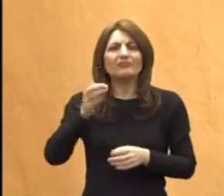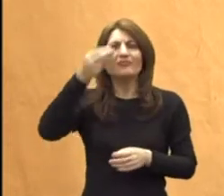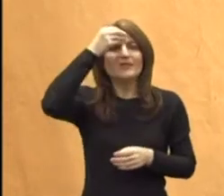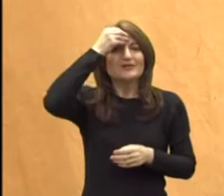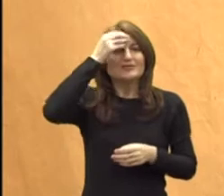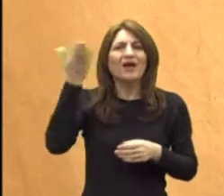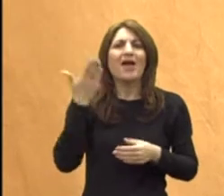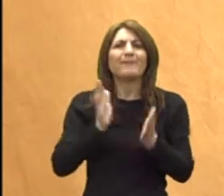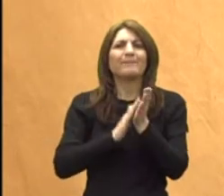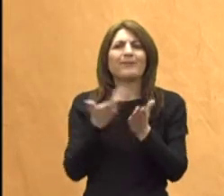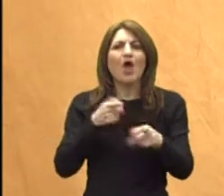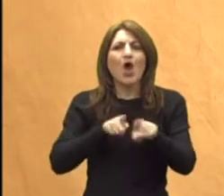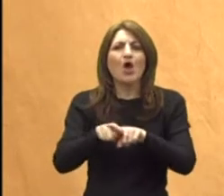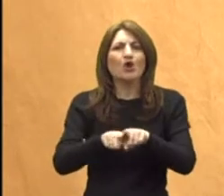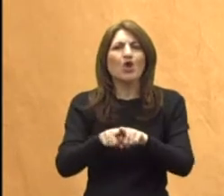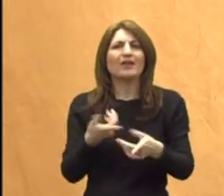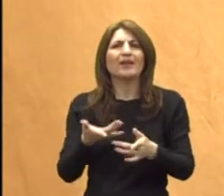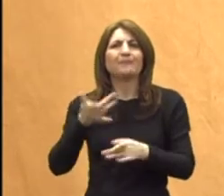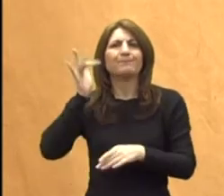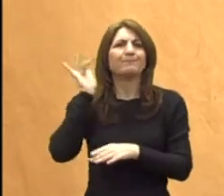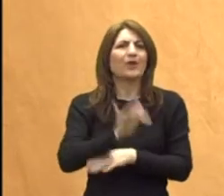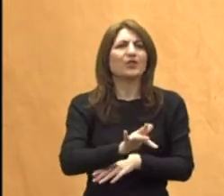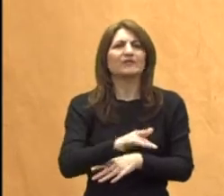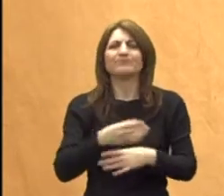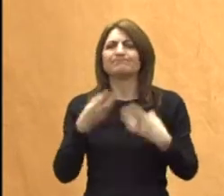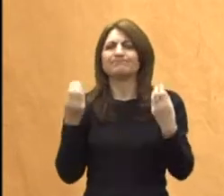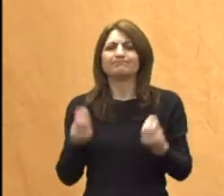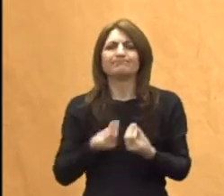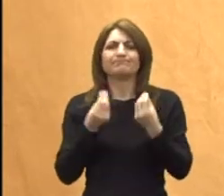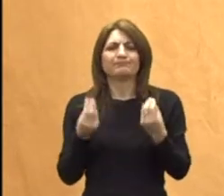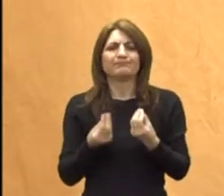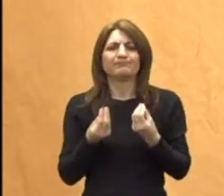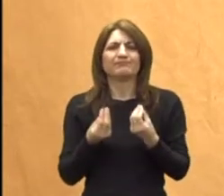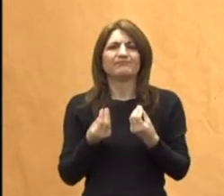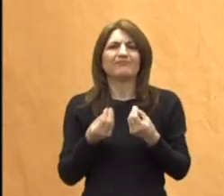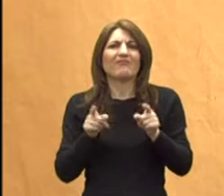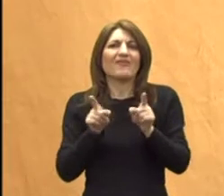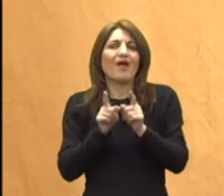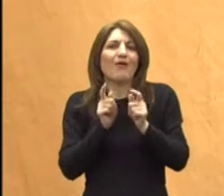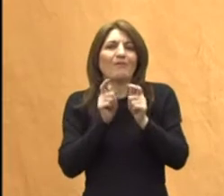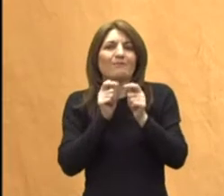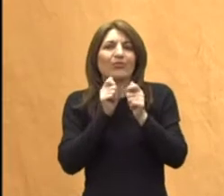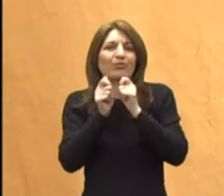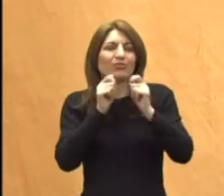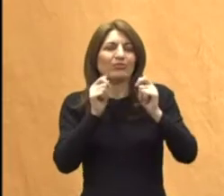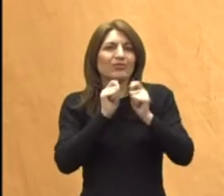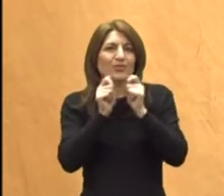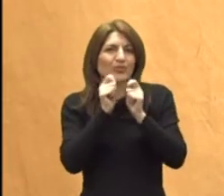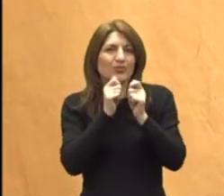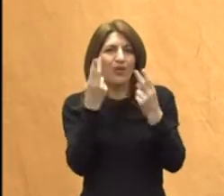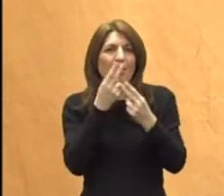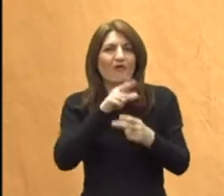primjera kad roditelji su protiv nekih, rekla bi, kompromisa da se stvore, da i takvo djete